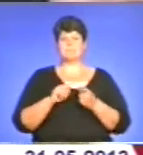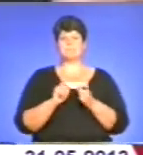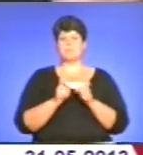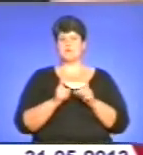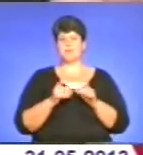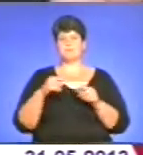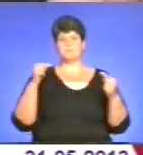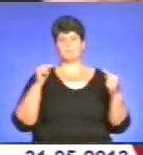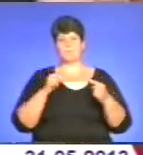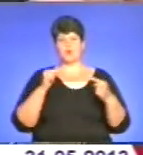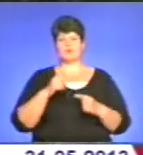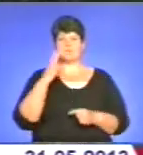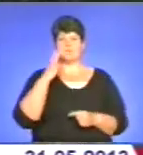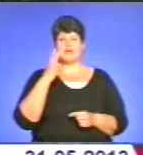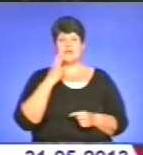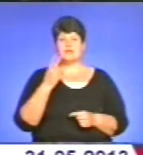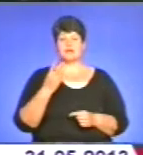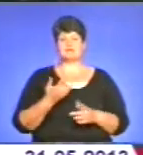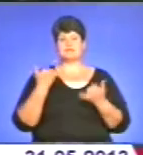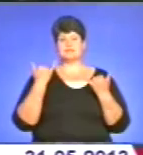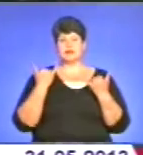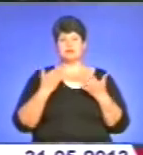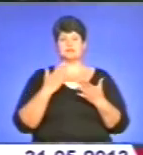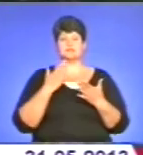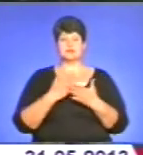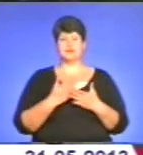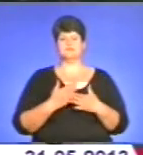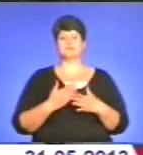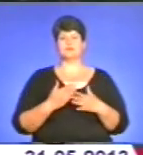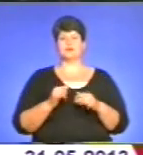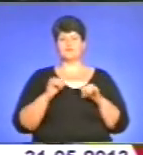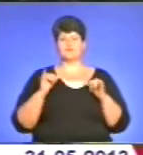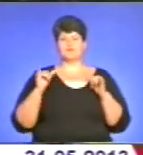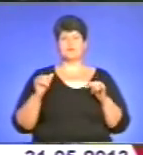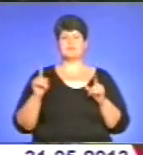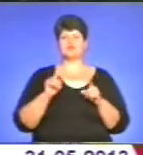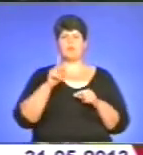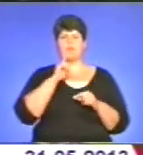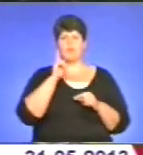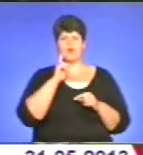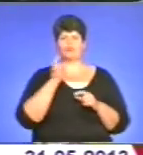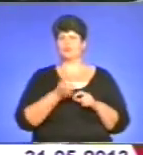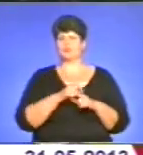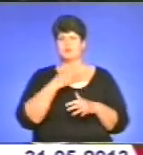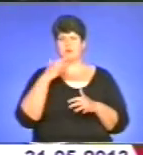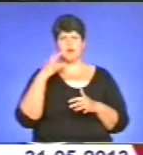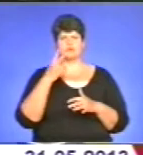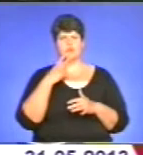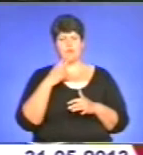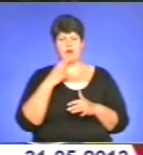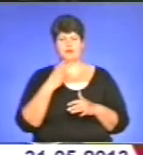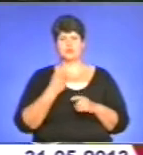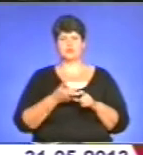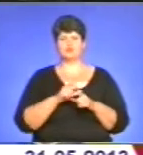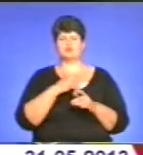проти паління, тому що зараз розвивається досить така тенденція, що молодь дуже багато палить і дуже